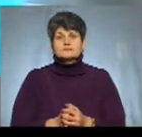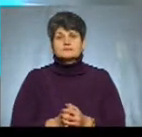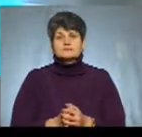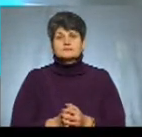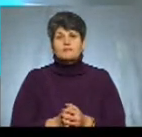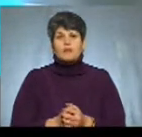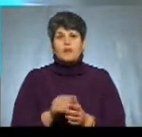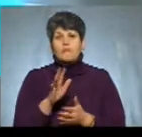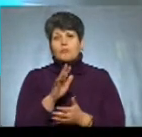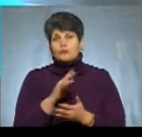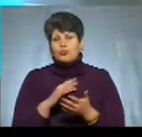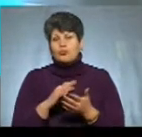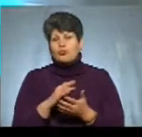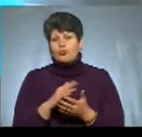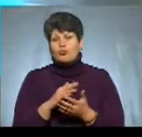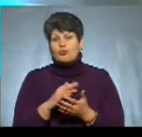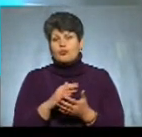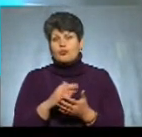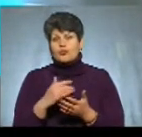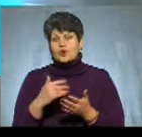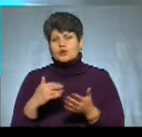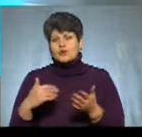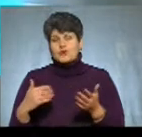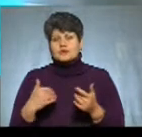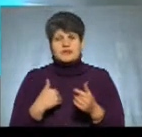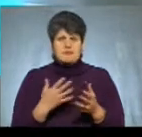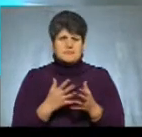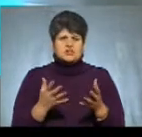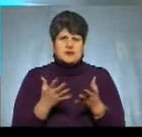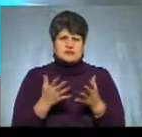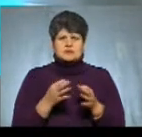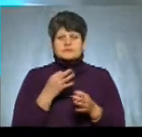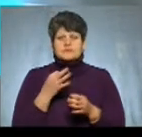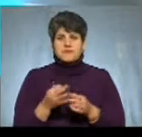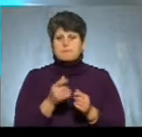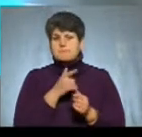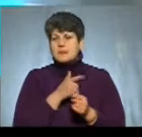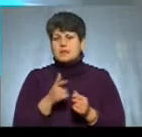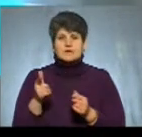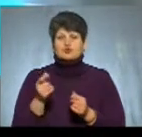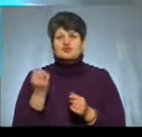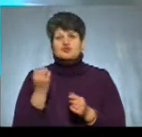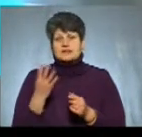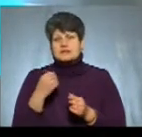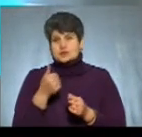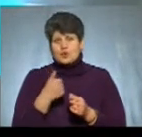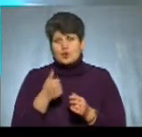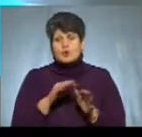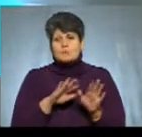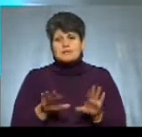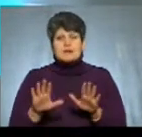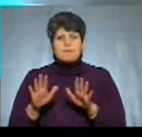Впродовж, я відтак візьму для більшої ясності, скажімо, період з 14-го року, після подій